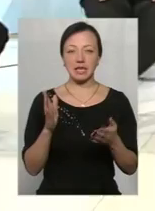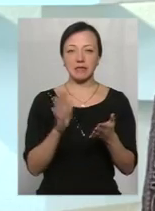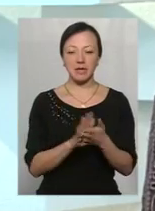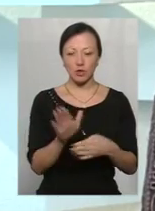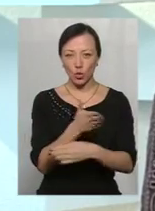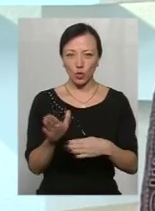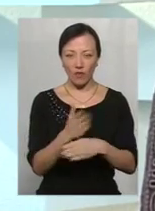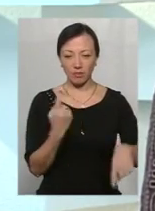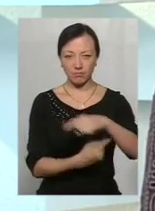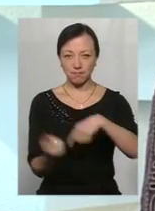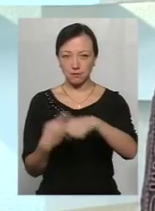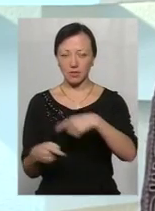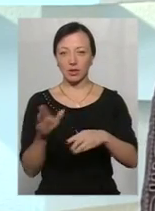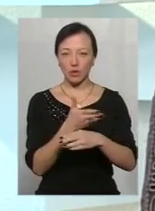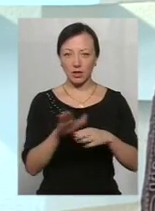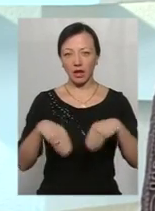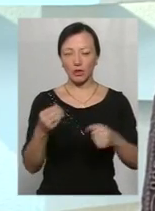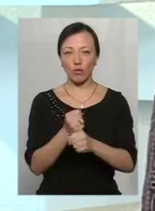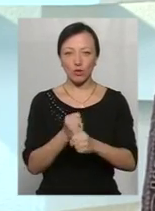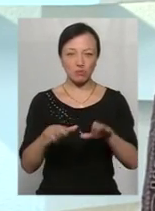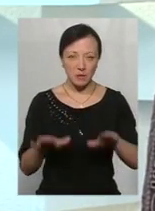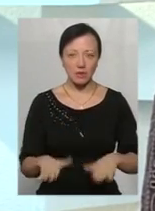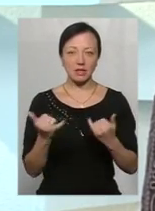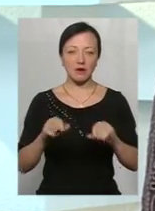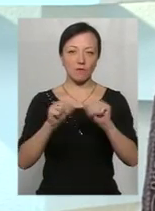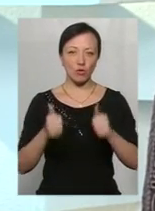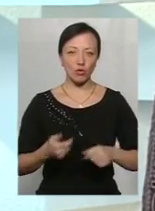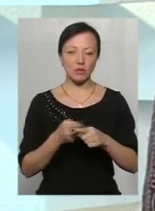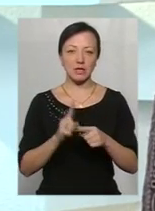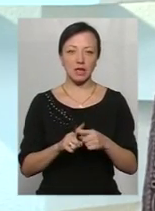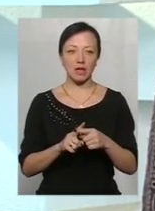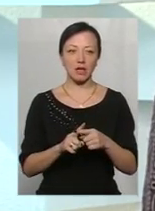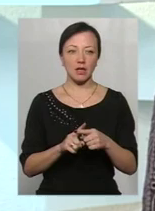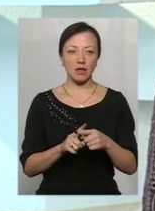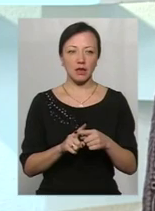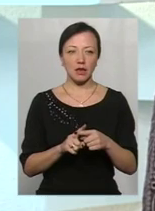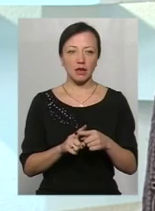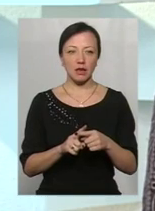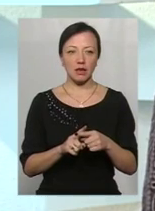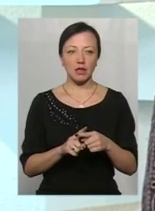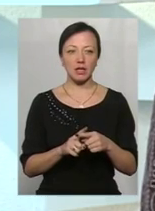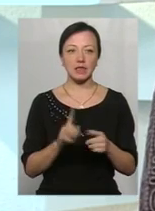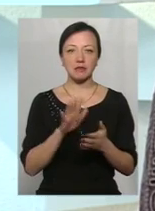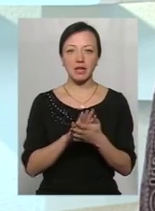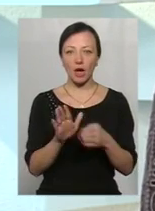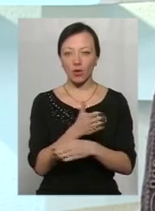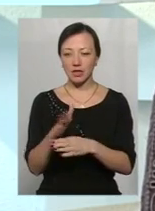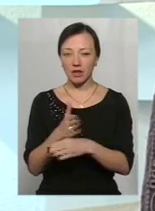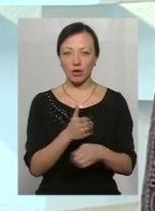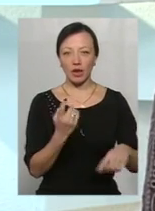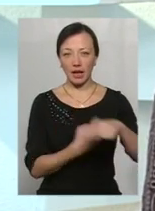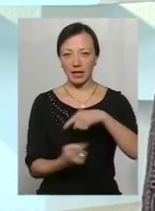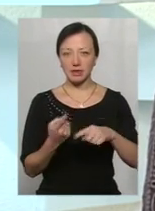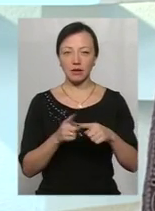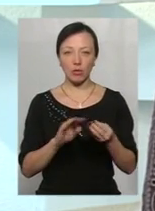сортувати сміття. Там будуть надані робочі місця, ми зараз формуємо це, наладку робимо нашої сміттєроздільної лінії. Тобто, з цією